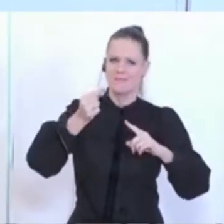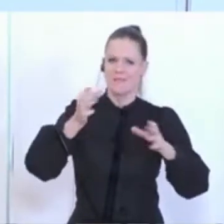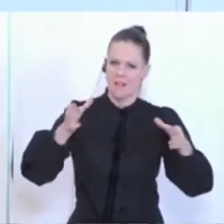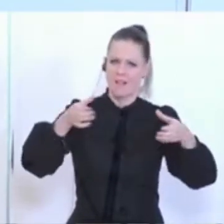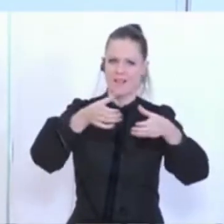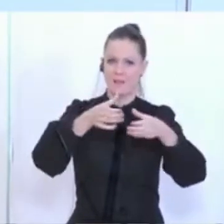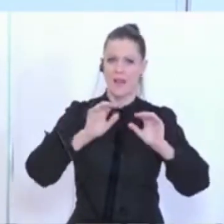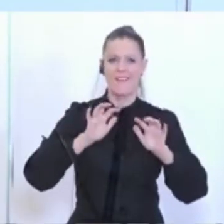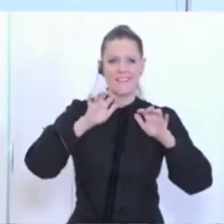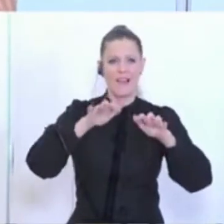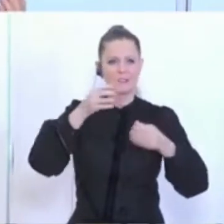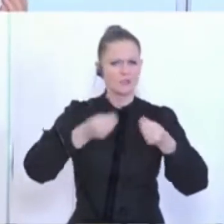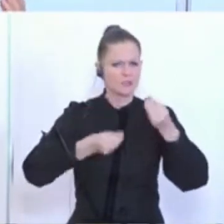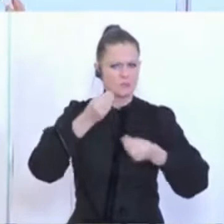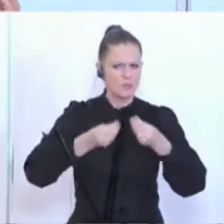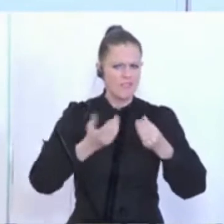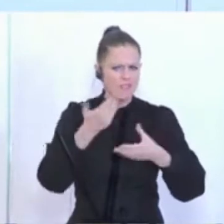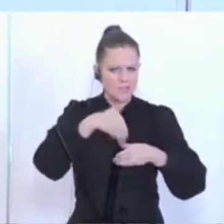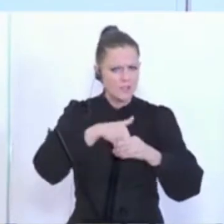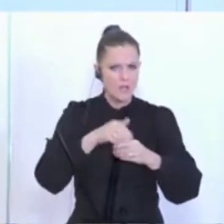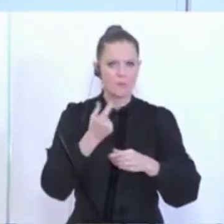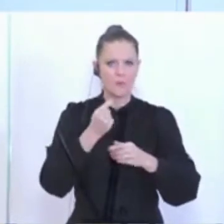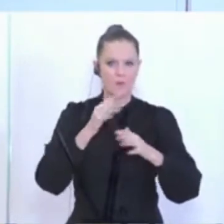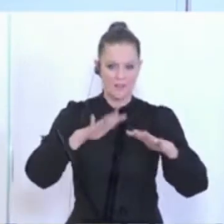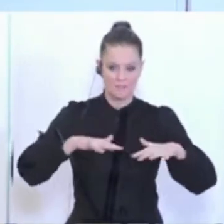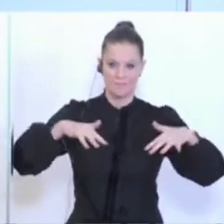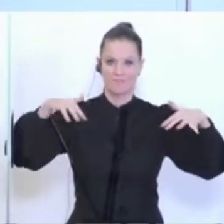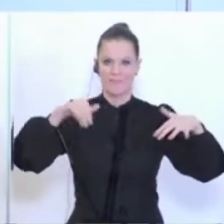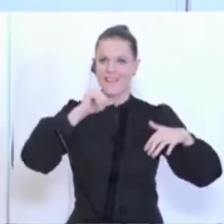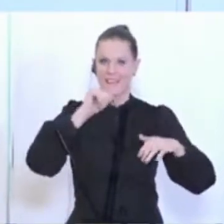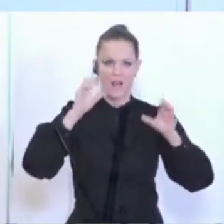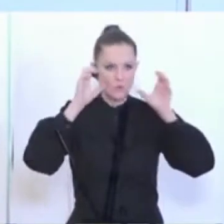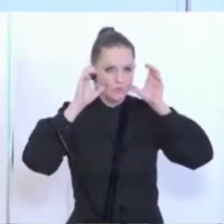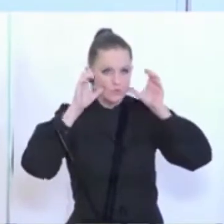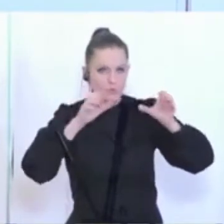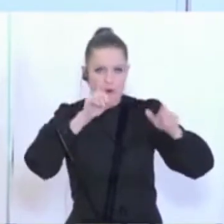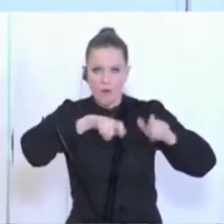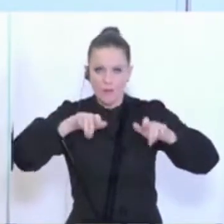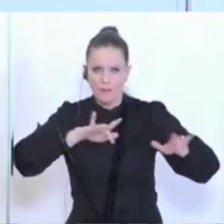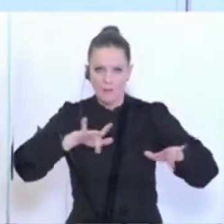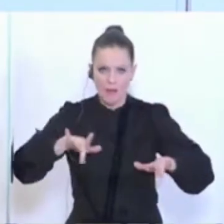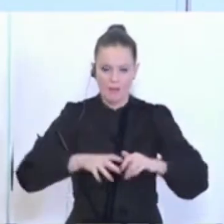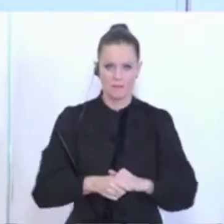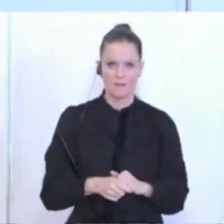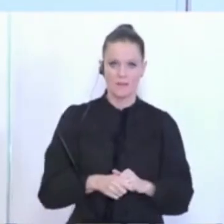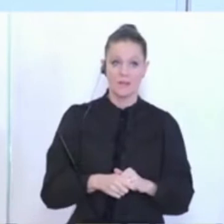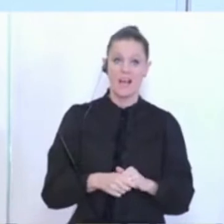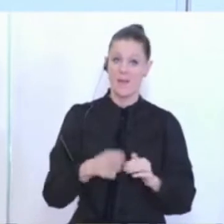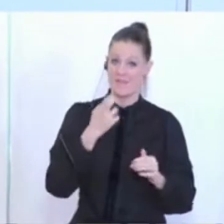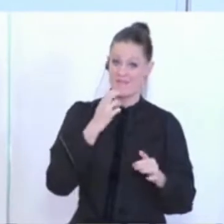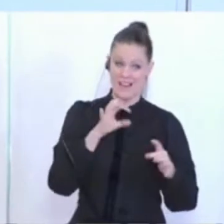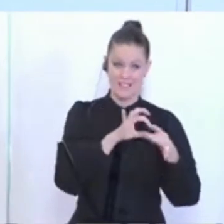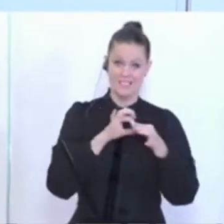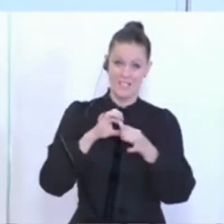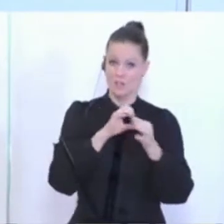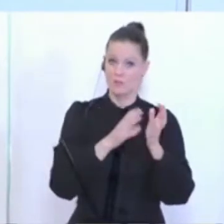Geisterspiele definieren sich eben dadurch, dass keine Zuschauer auf den Tribünen sind und Zuseherinnen, aber wenn man gesellschaftlichen Nutzen ableiten wollen würde oder